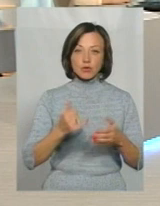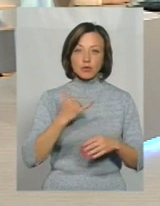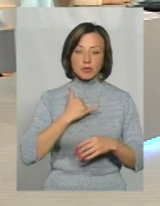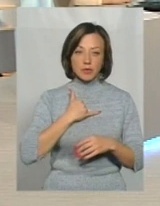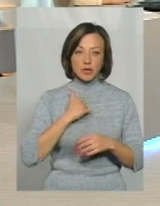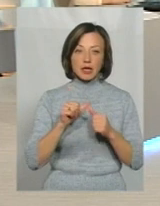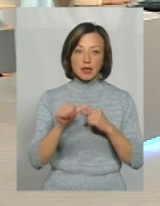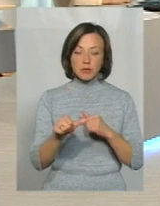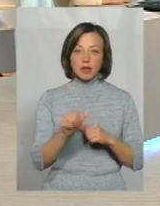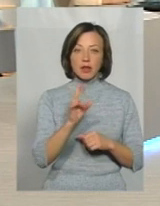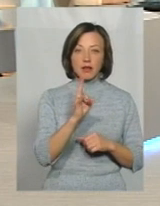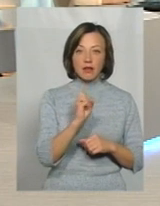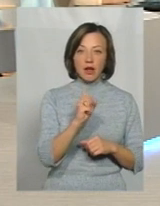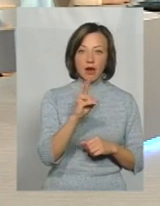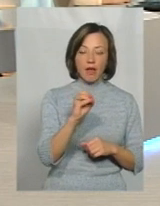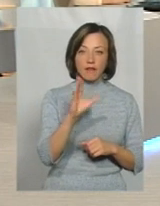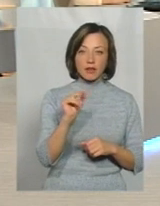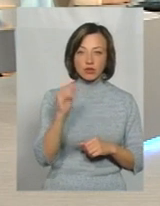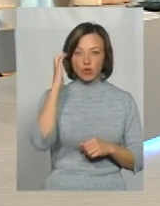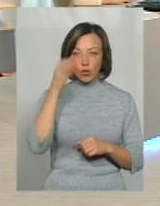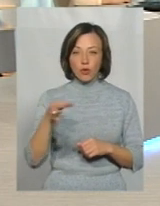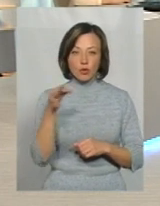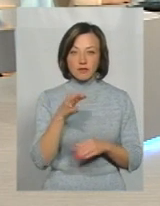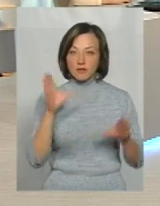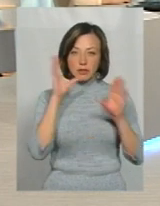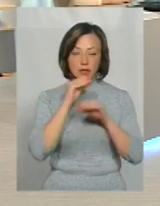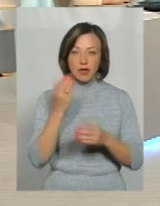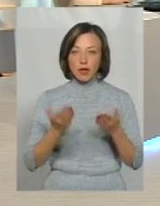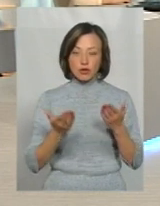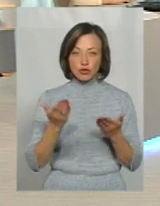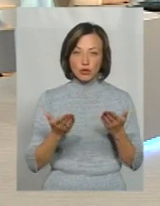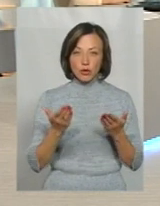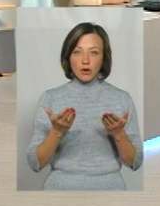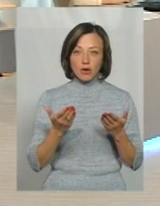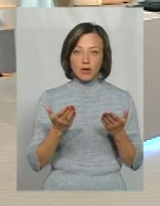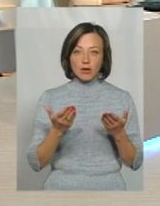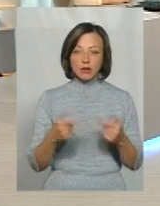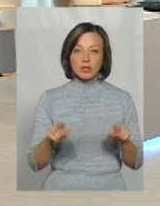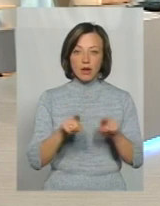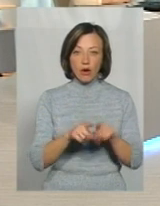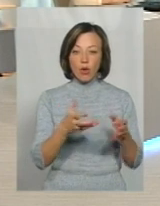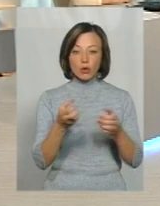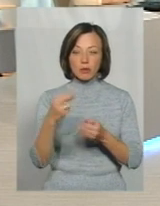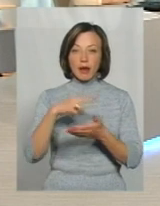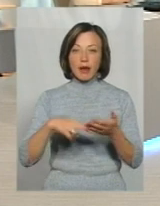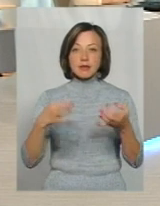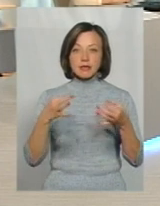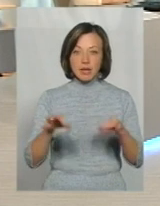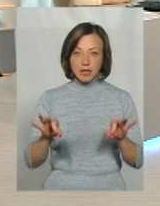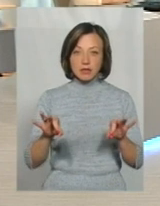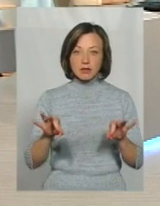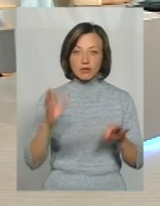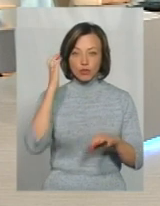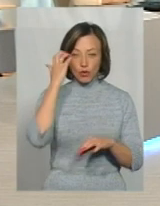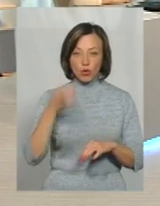крім Наркевич, Чорне острова, я не знаю, вони просто фізично тоді не встигнуті. Якщо нарешті вони отримують ліцензію, зараз говоримо